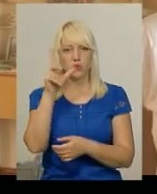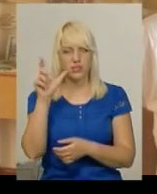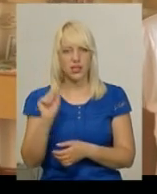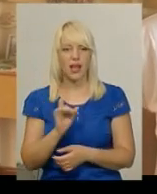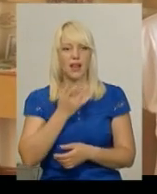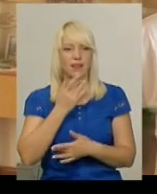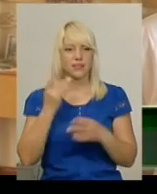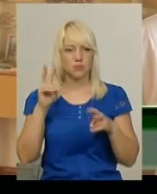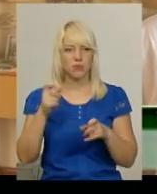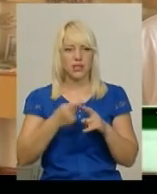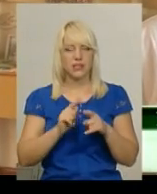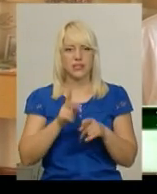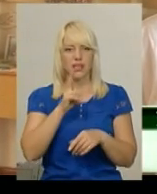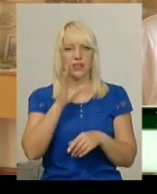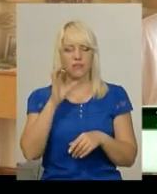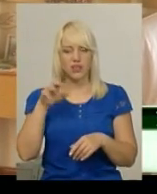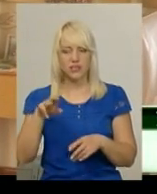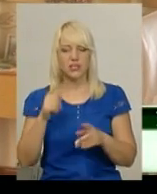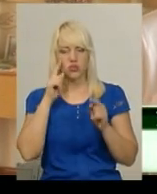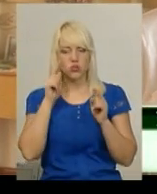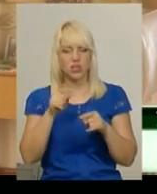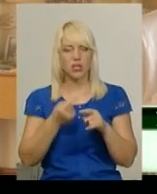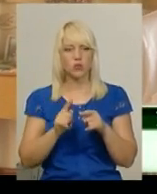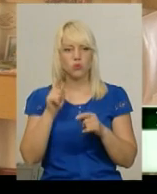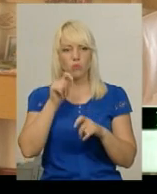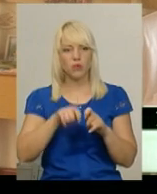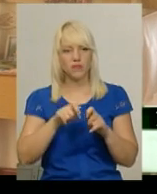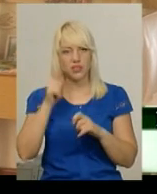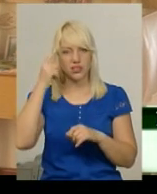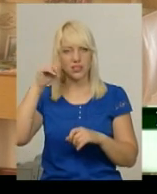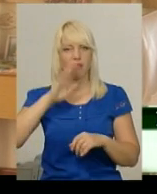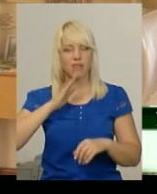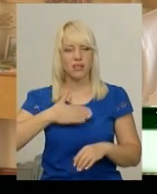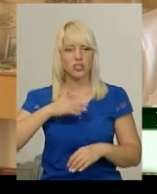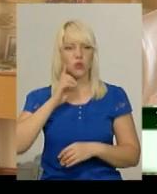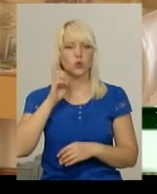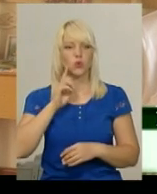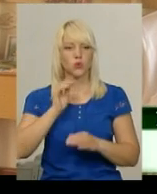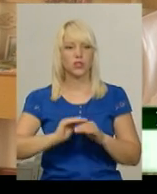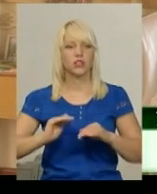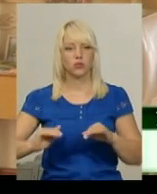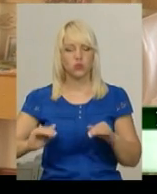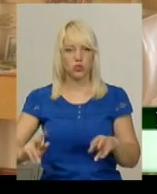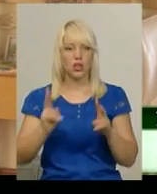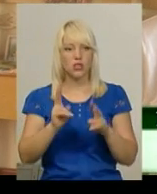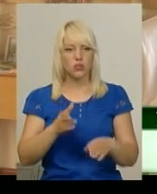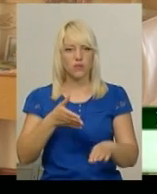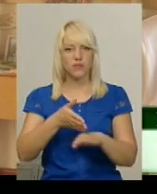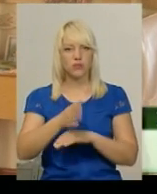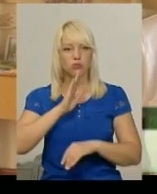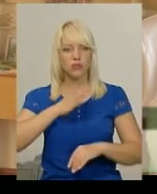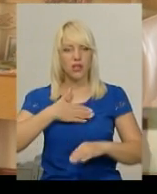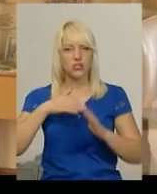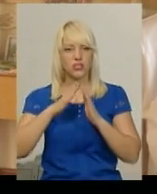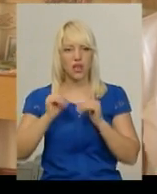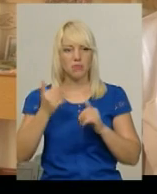зосереджений на тому, аби перевірити знання наших юних діточок, які відвідують наш табір,